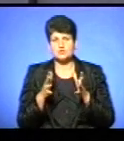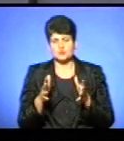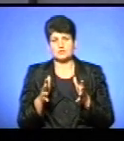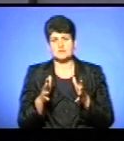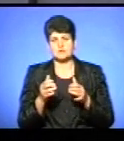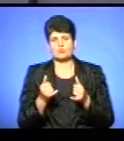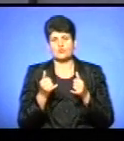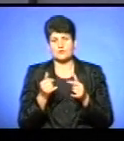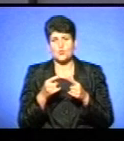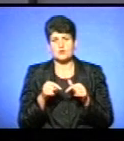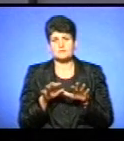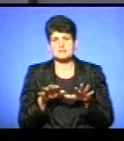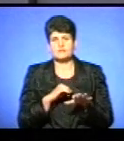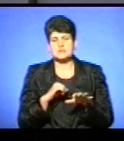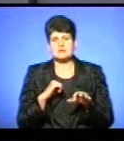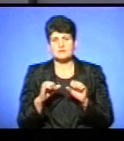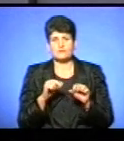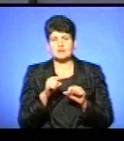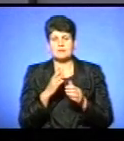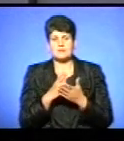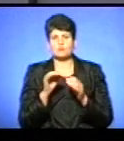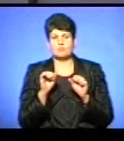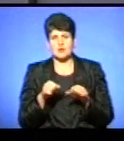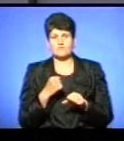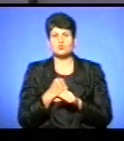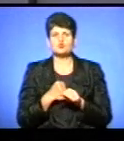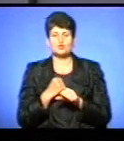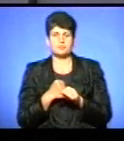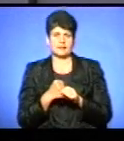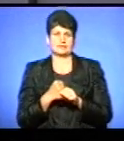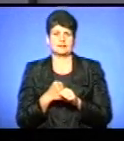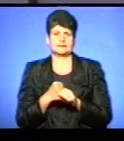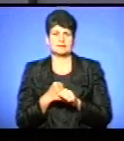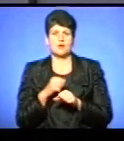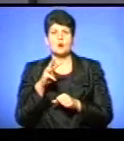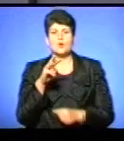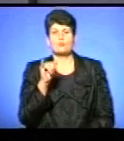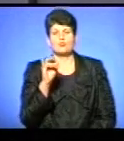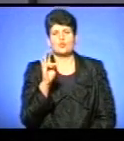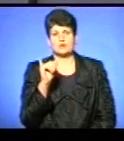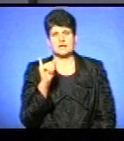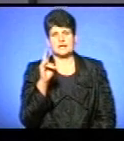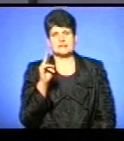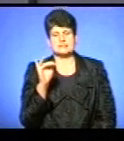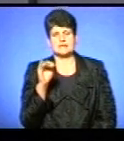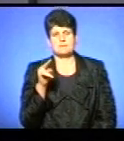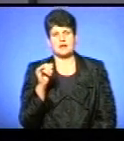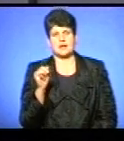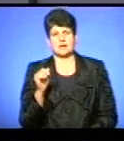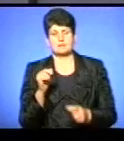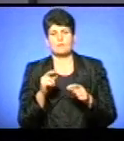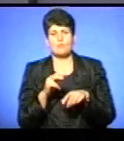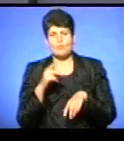органів місцевого самоврядування, що вони мають право зробити, ну, чи там, муніципальні поліції, таку посадову особу, як